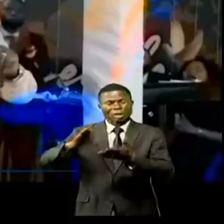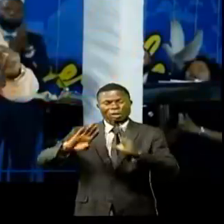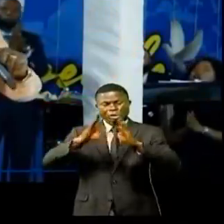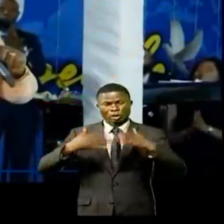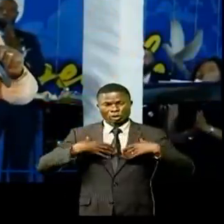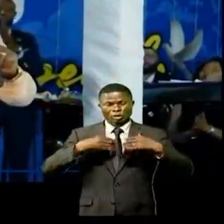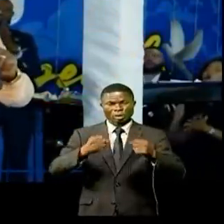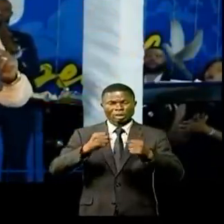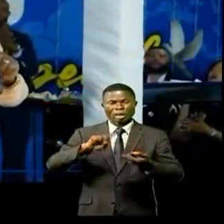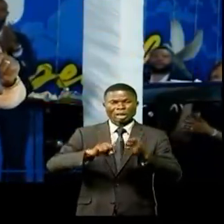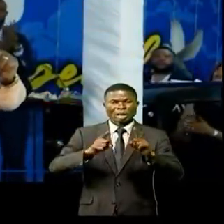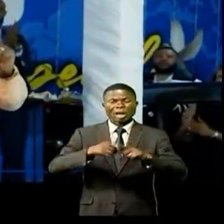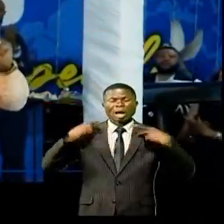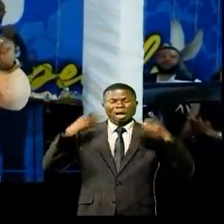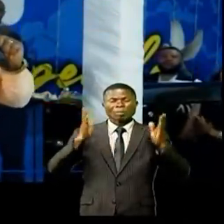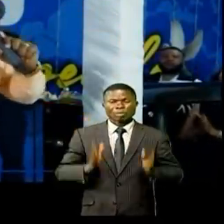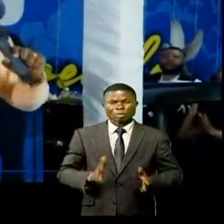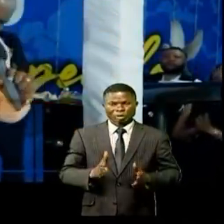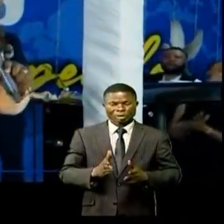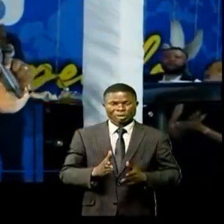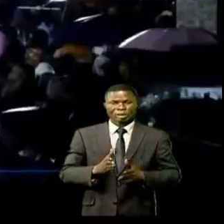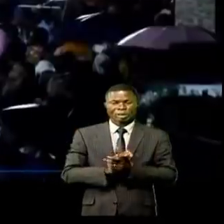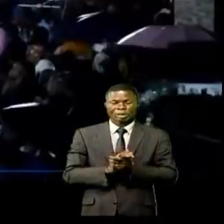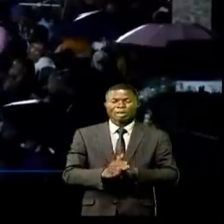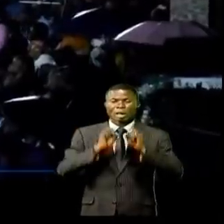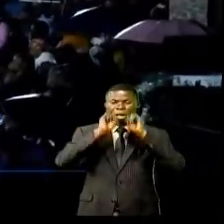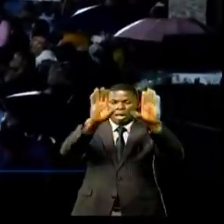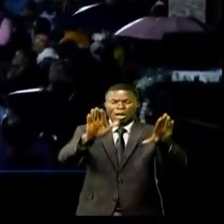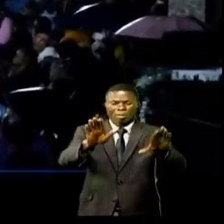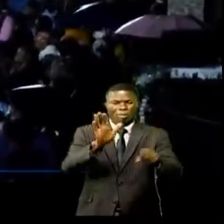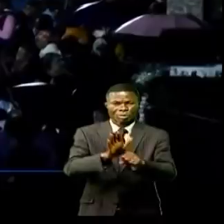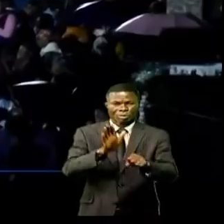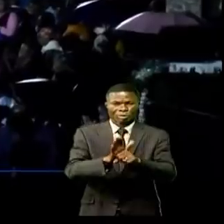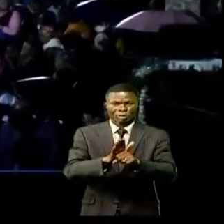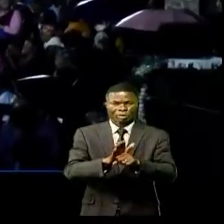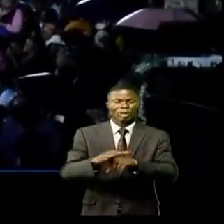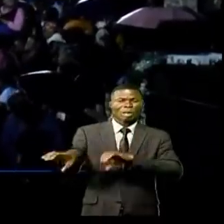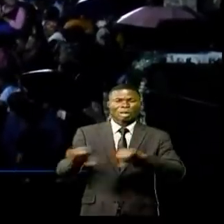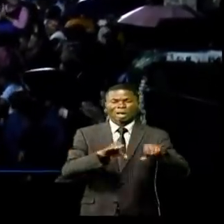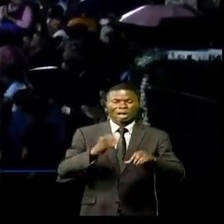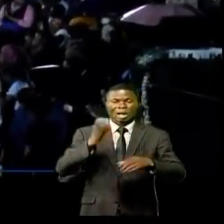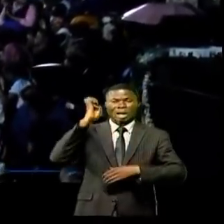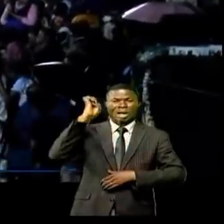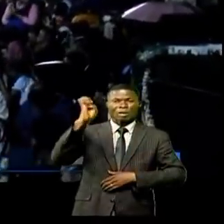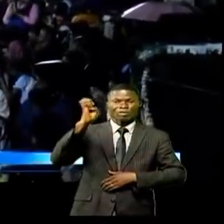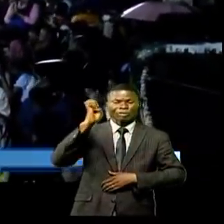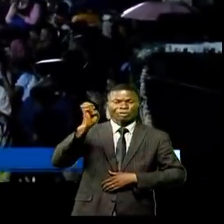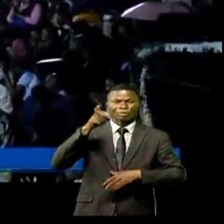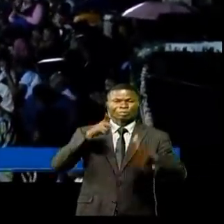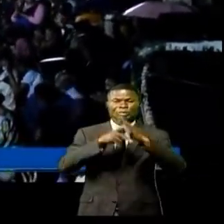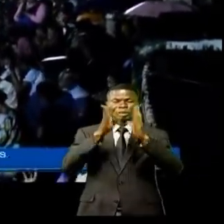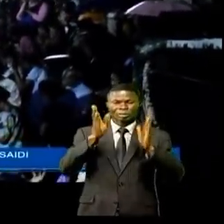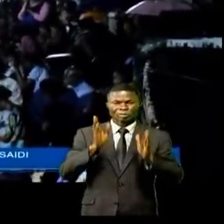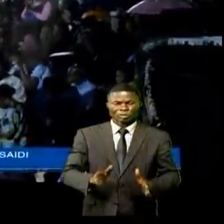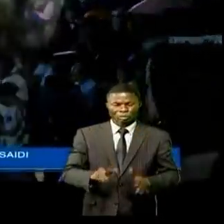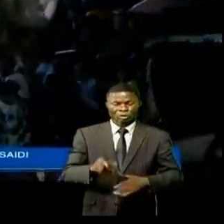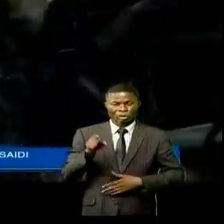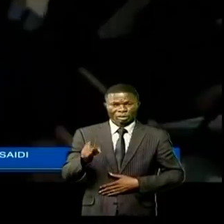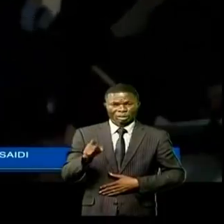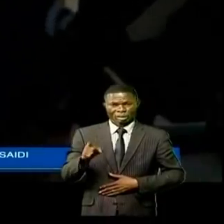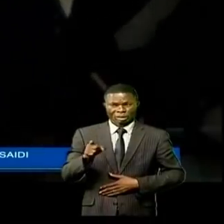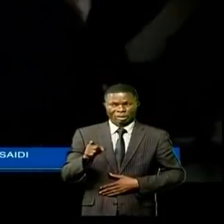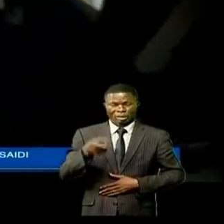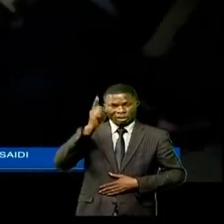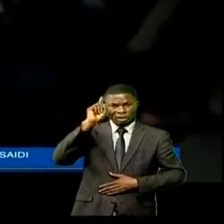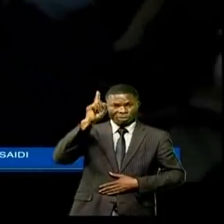grâce, l'apôtre L.M.K. a de verser une bénédiction particulière sur l'ordre de cette activité évangélique, les prophètes John Percy Pumbulu, la